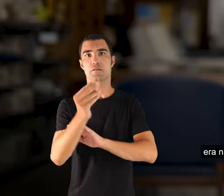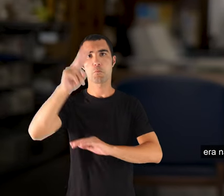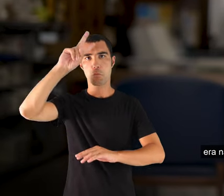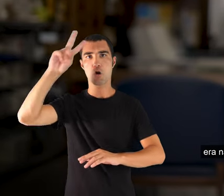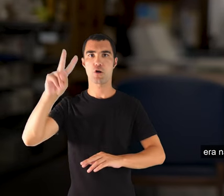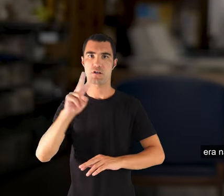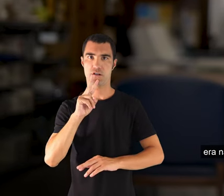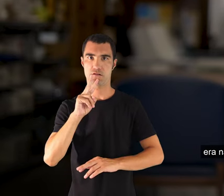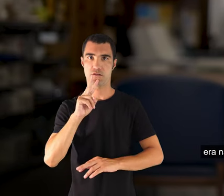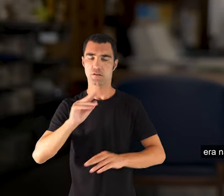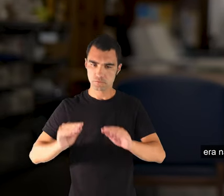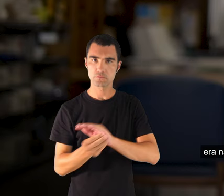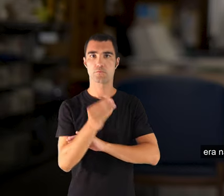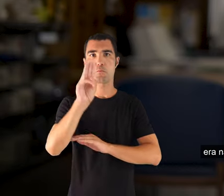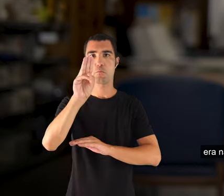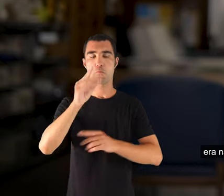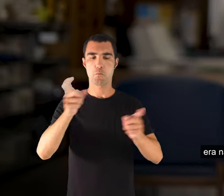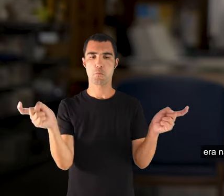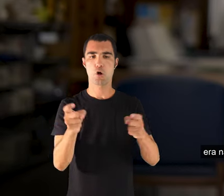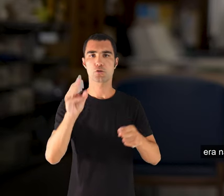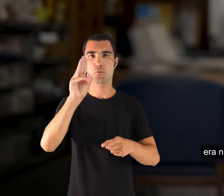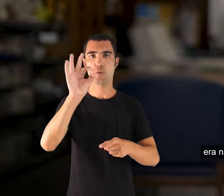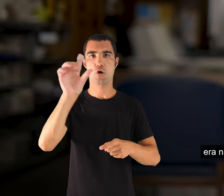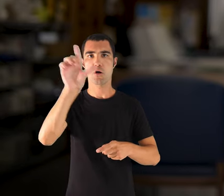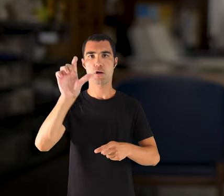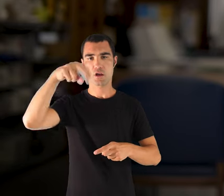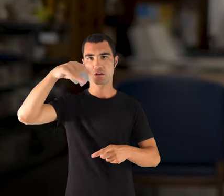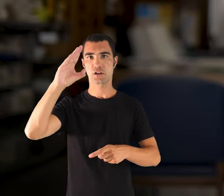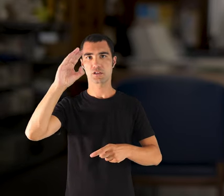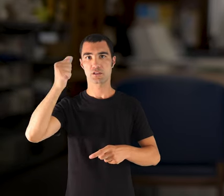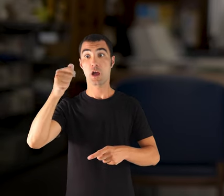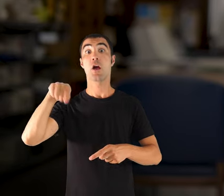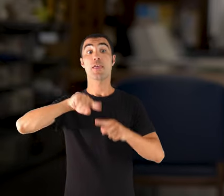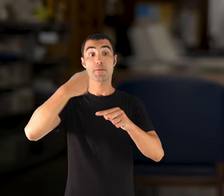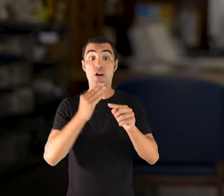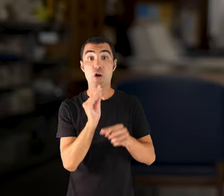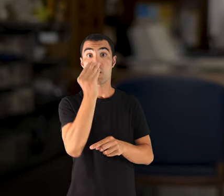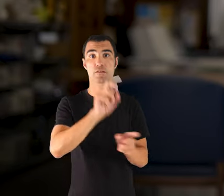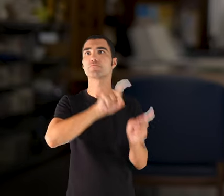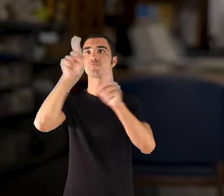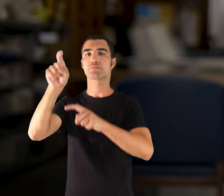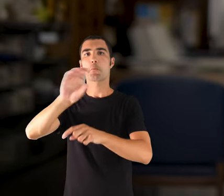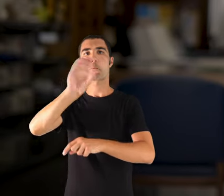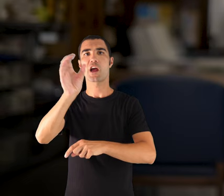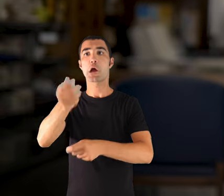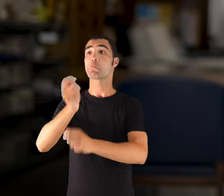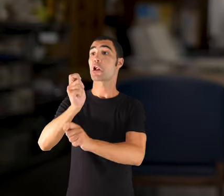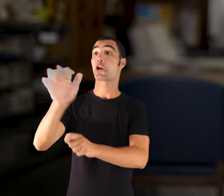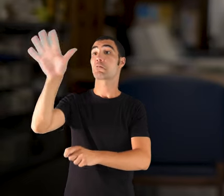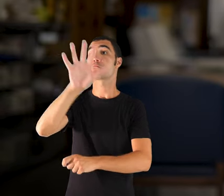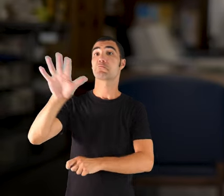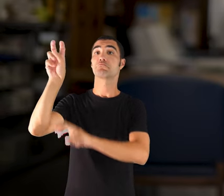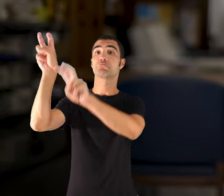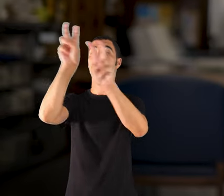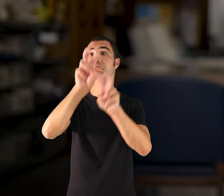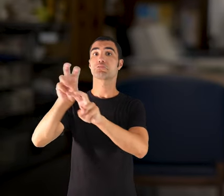era anat en esport de pollensa. El que va passar, que de jove se'n va anar cap a Menorca a pescar per Menorca, va